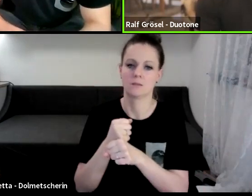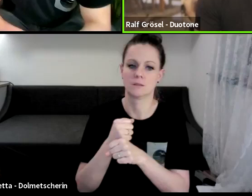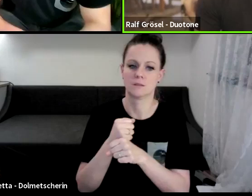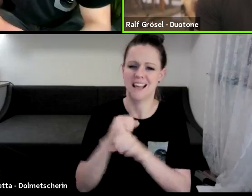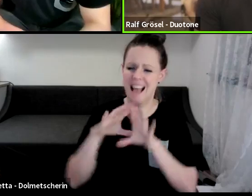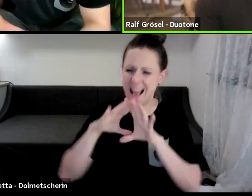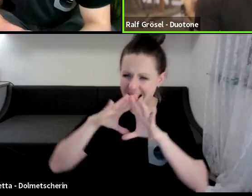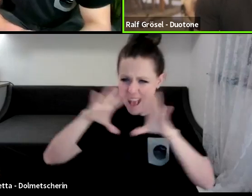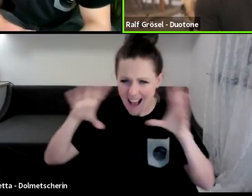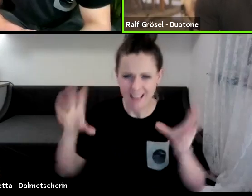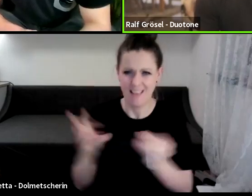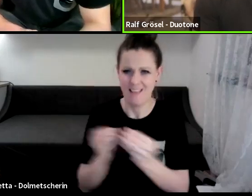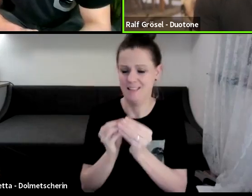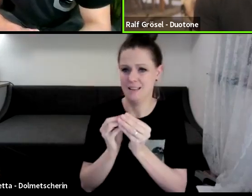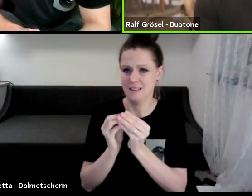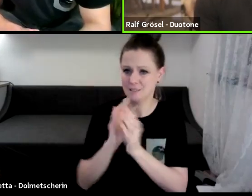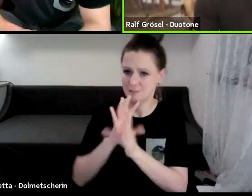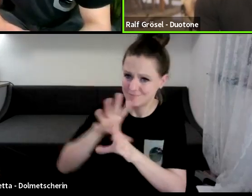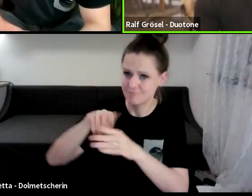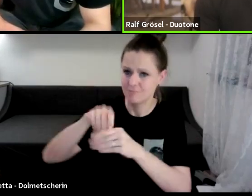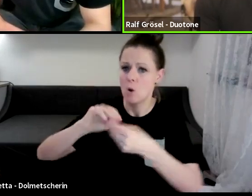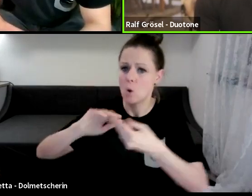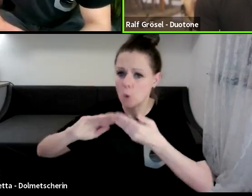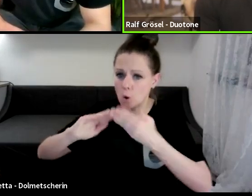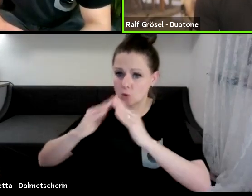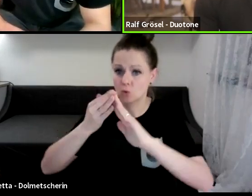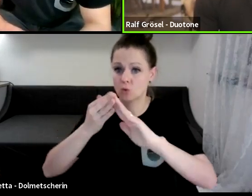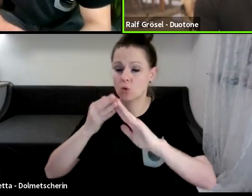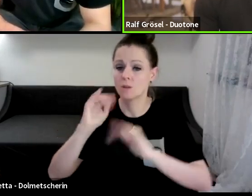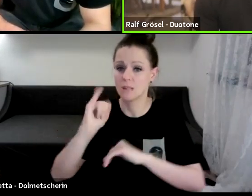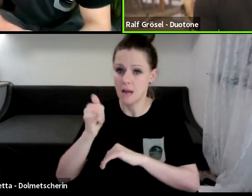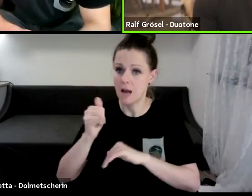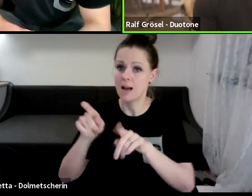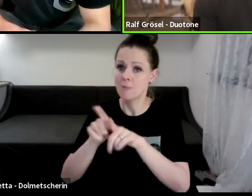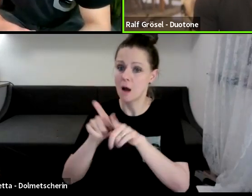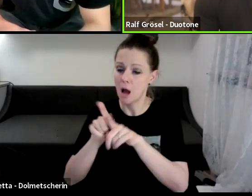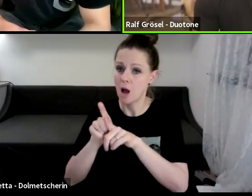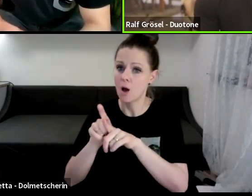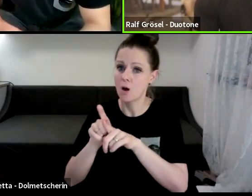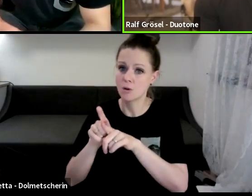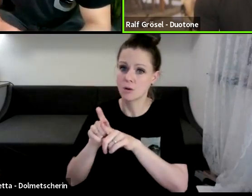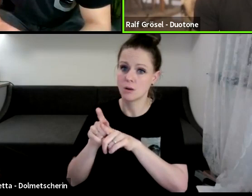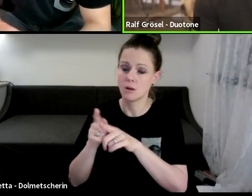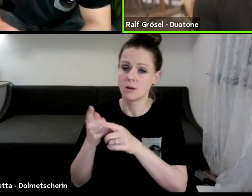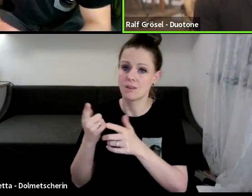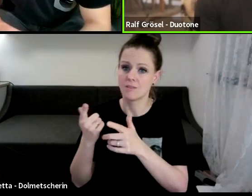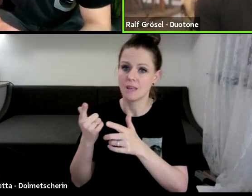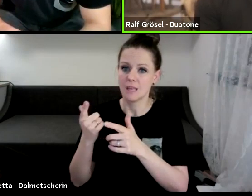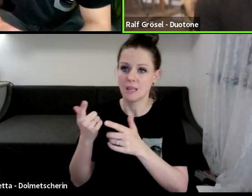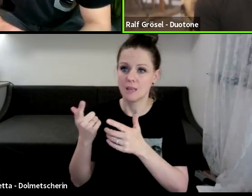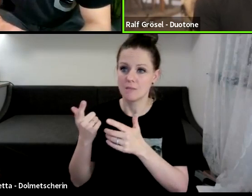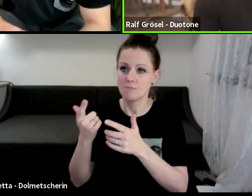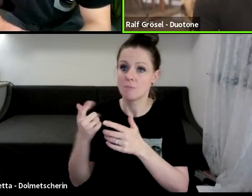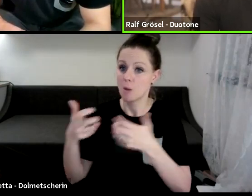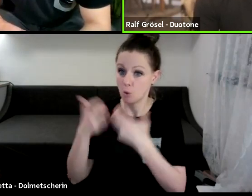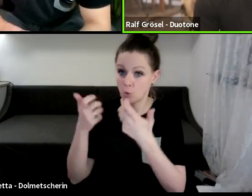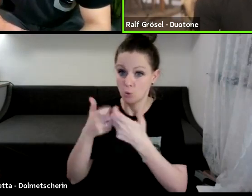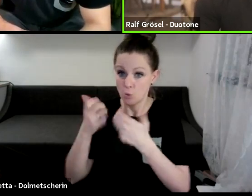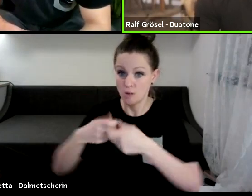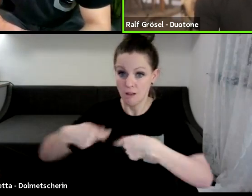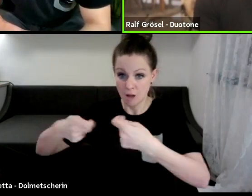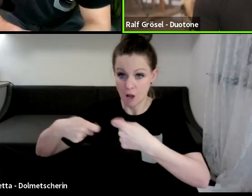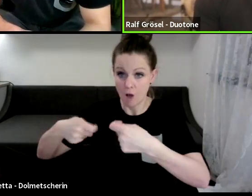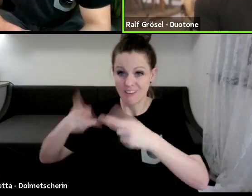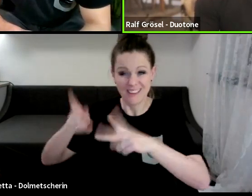alles, was damit nicht nur Konstruktionen, sondern halt auch wirklich was notwendig ist, um nachher ein fertiges Produkt auf den Markt zu bringen. Also von der